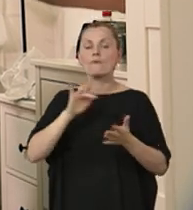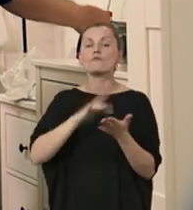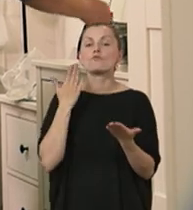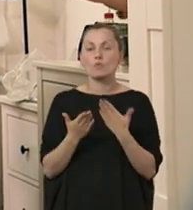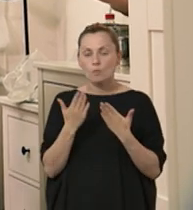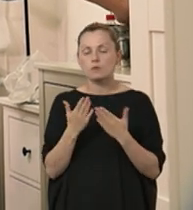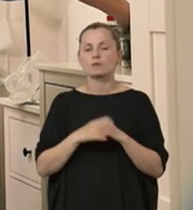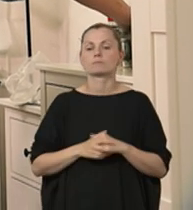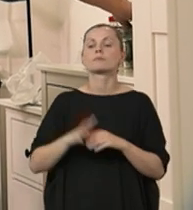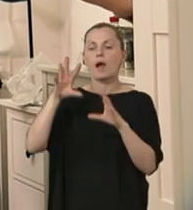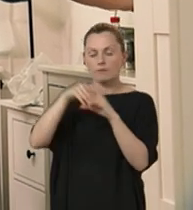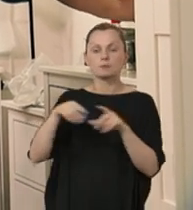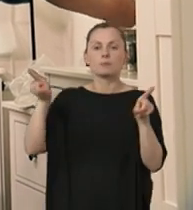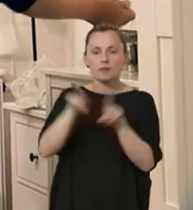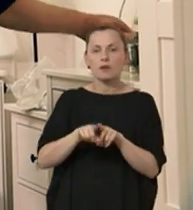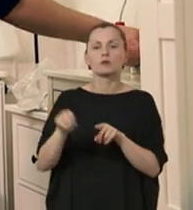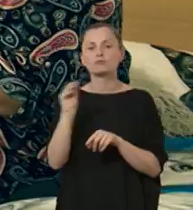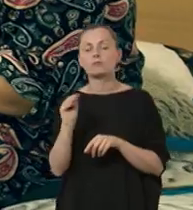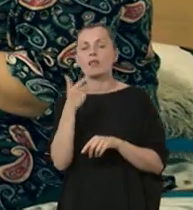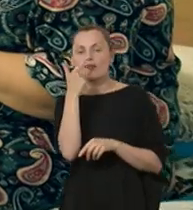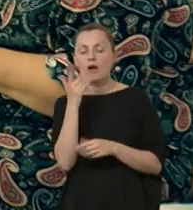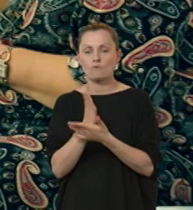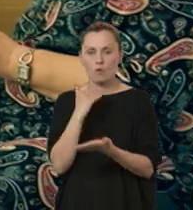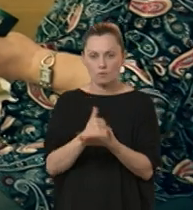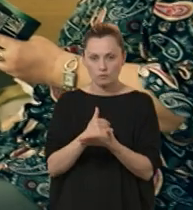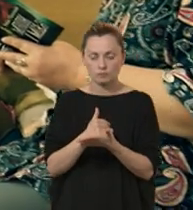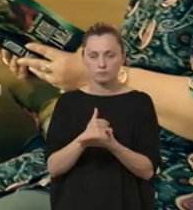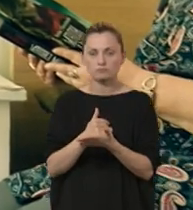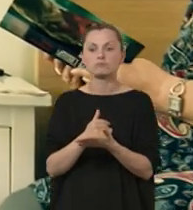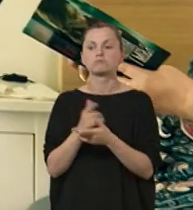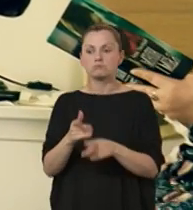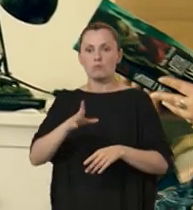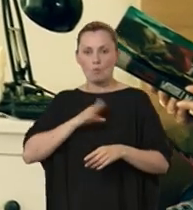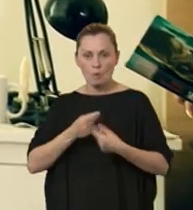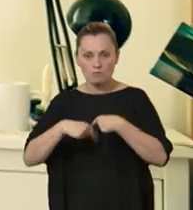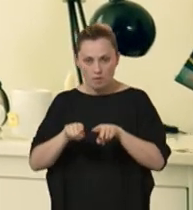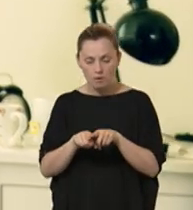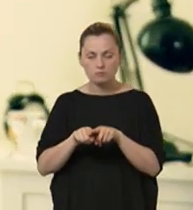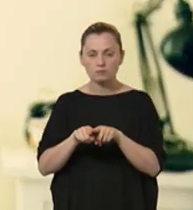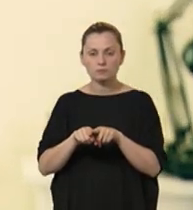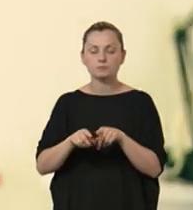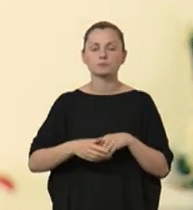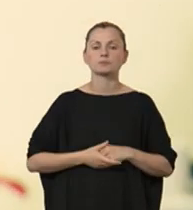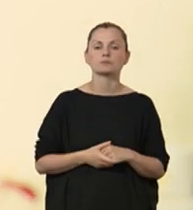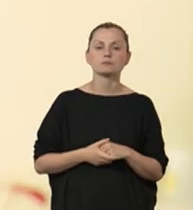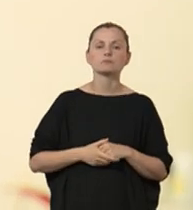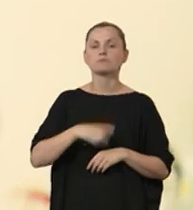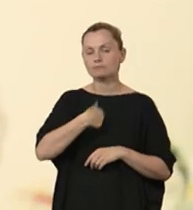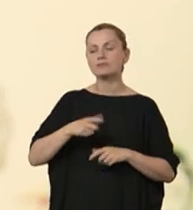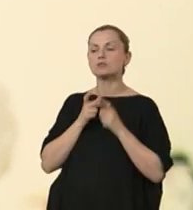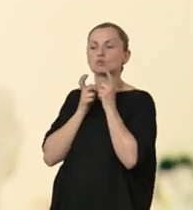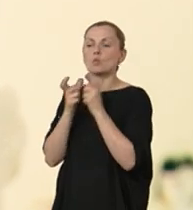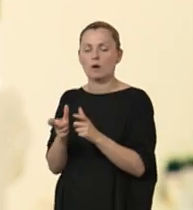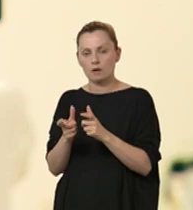Lublinie, włączający jeszcze dwa województwa, był możliwy do zrealizowania,